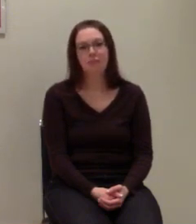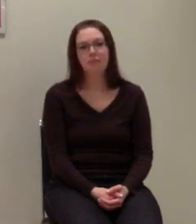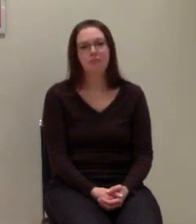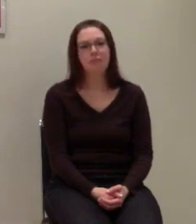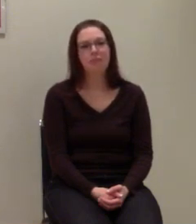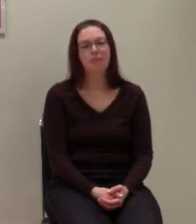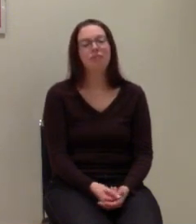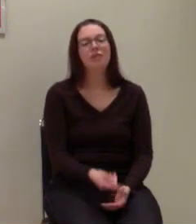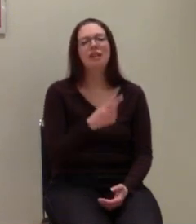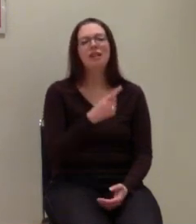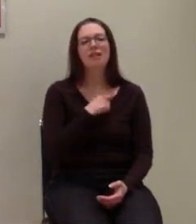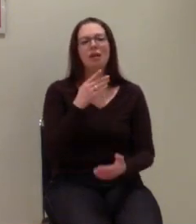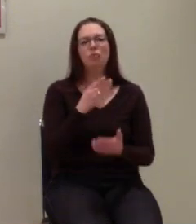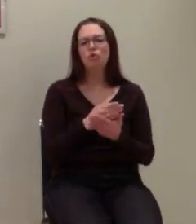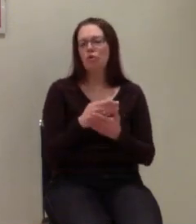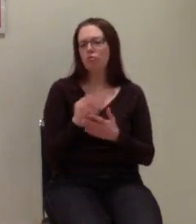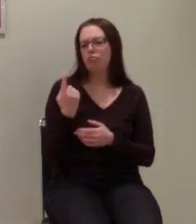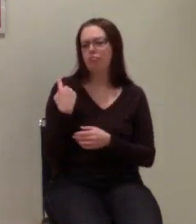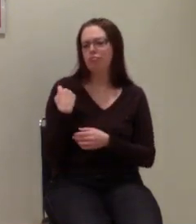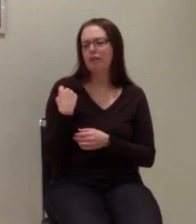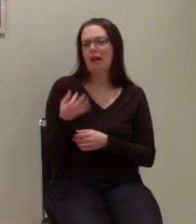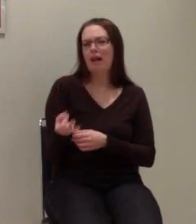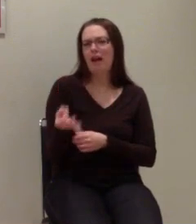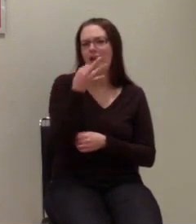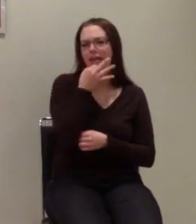Also ich hatte schon mal eine Anfrage bekommen.